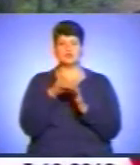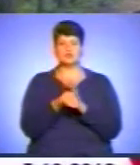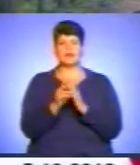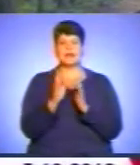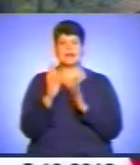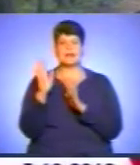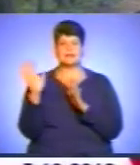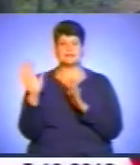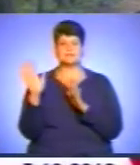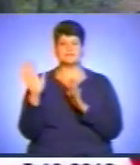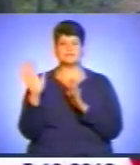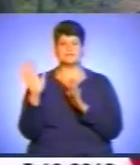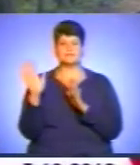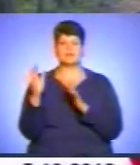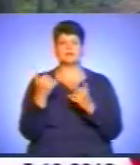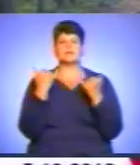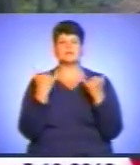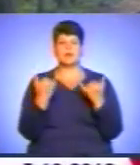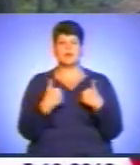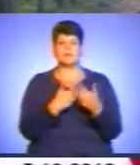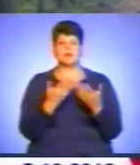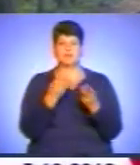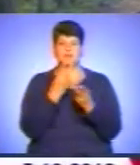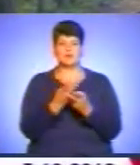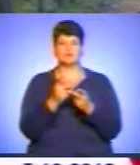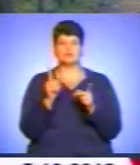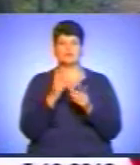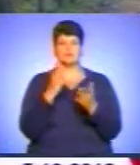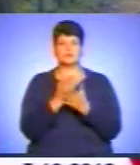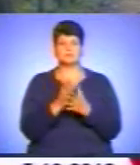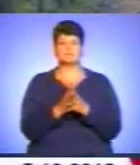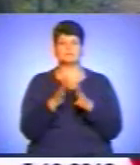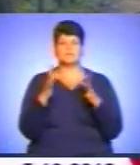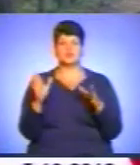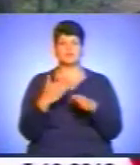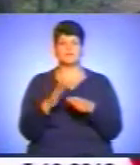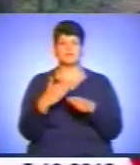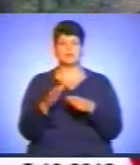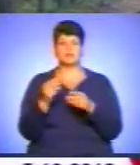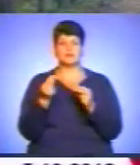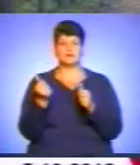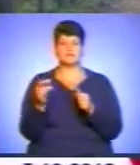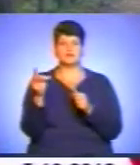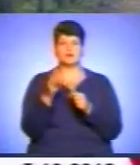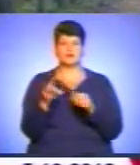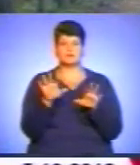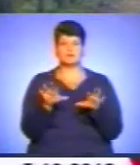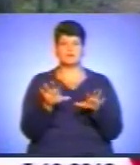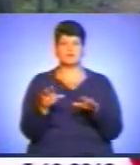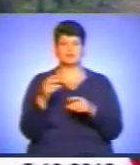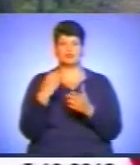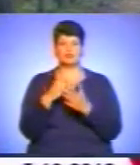який перестигли. І зараз ми бачимо, що йде збільшення видатків в районні, місцеві бюджети від